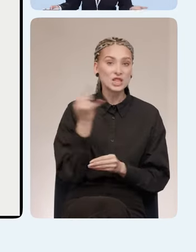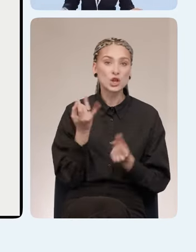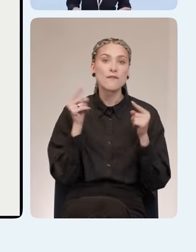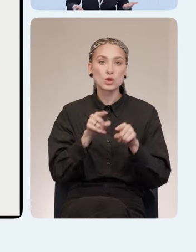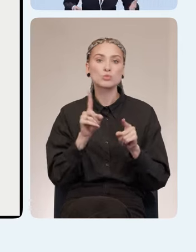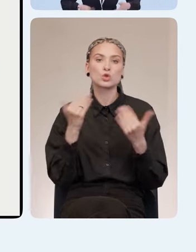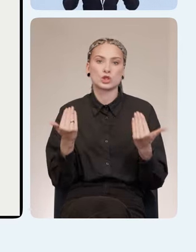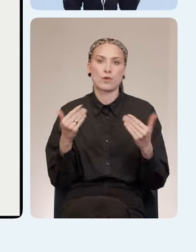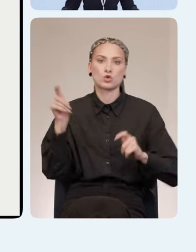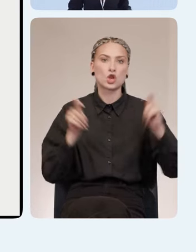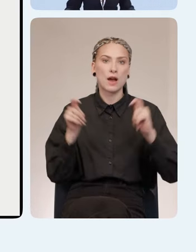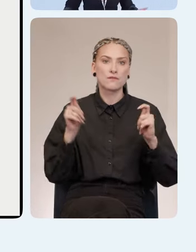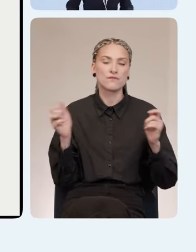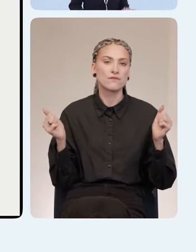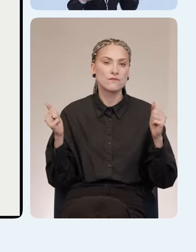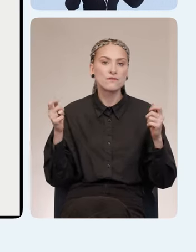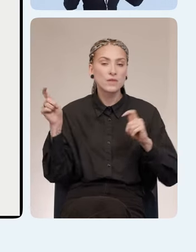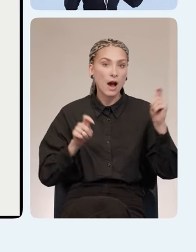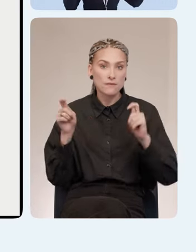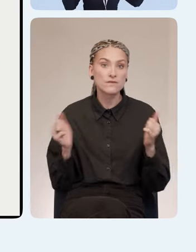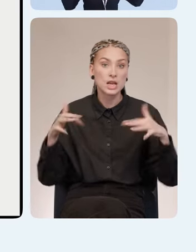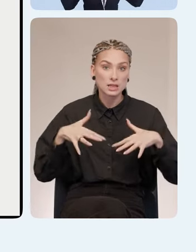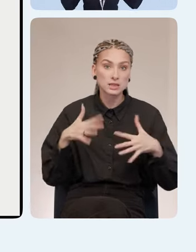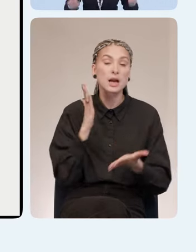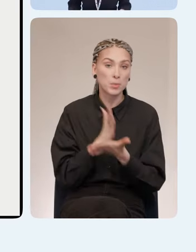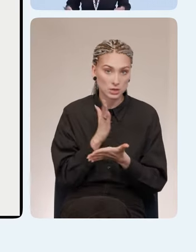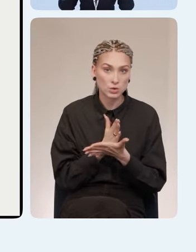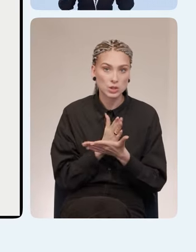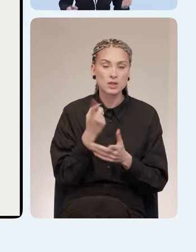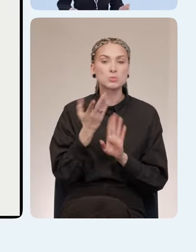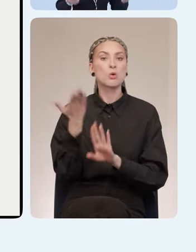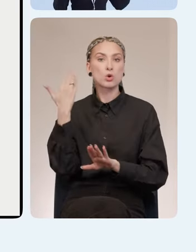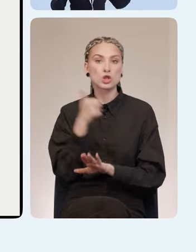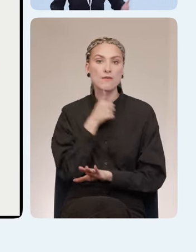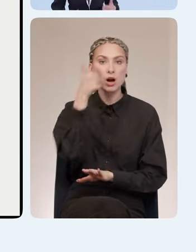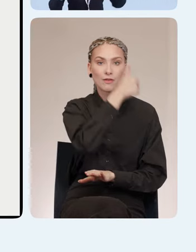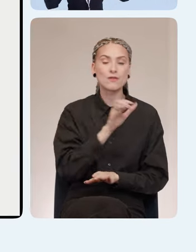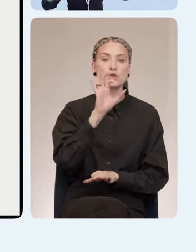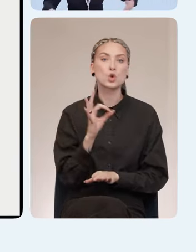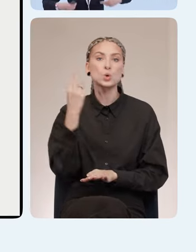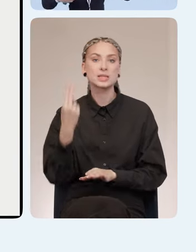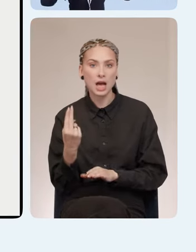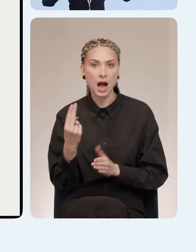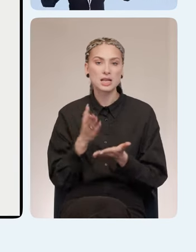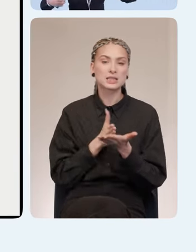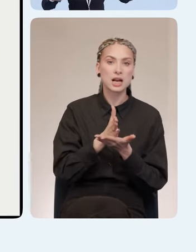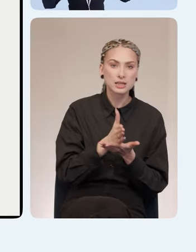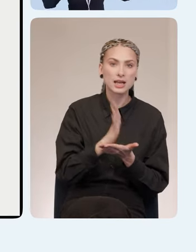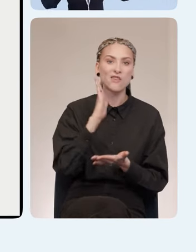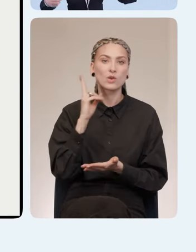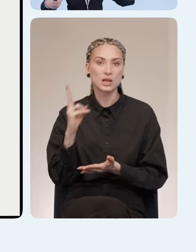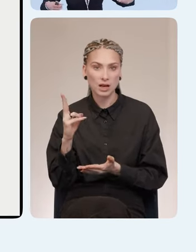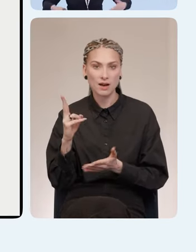сегодняшняя конференция происходит, это что с прошлого года в социальной стратегии ВК